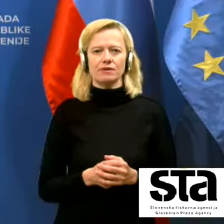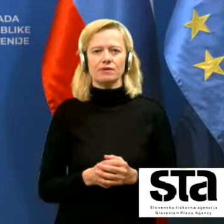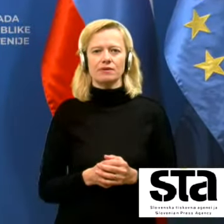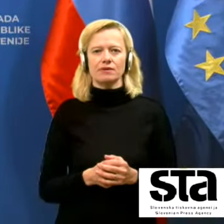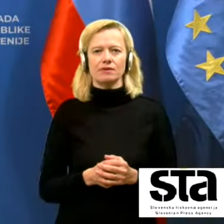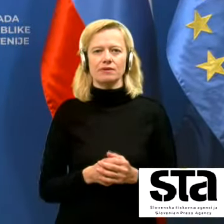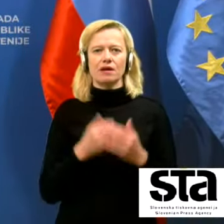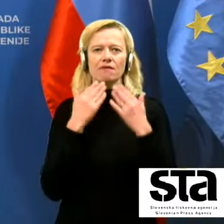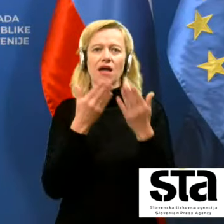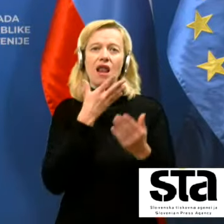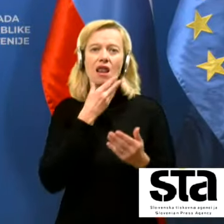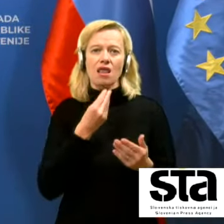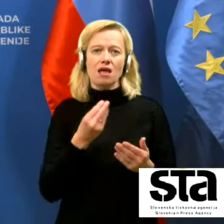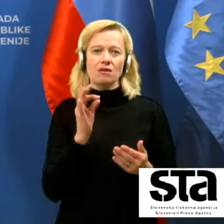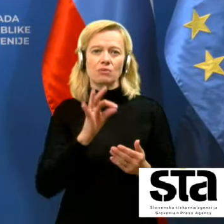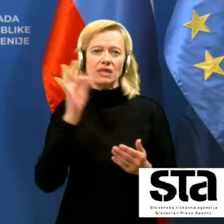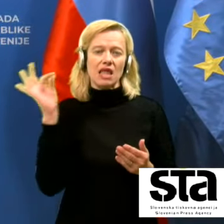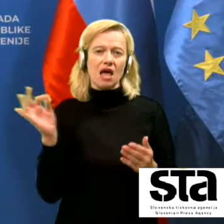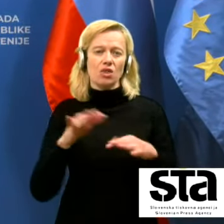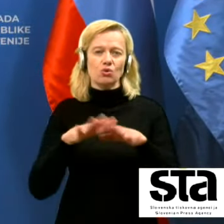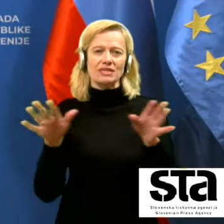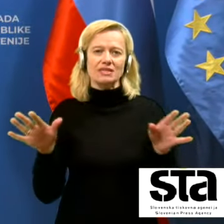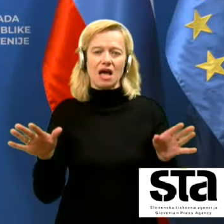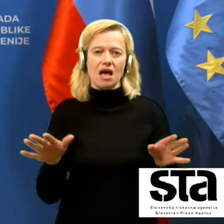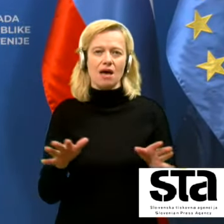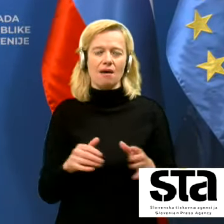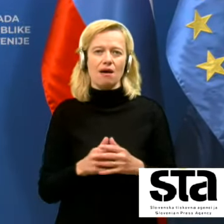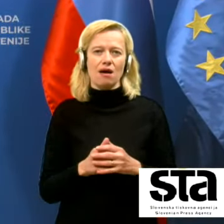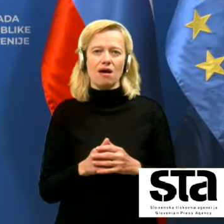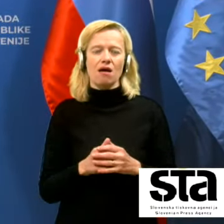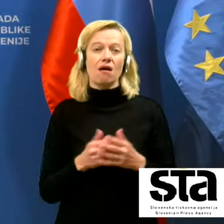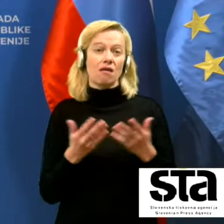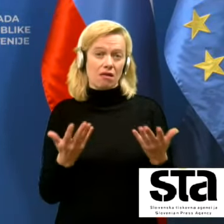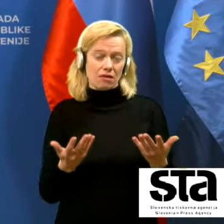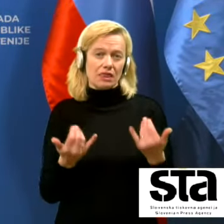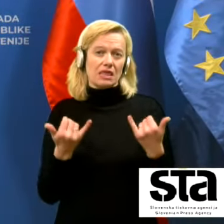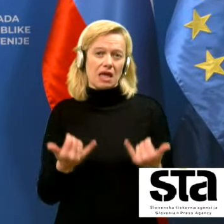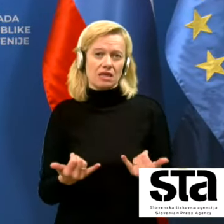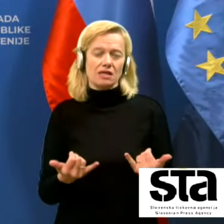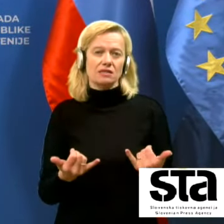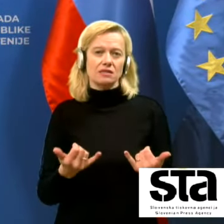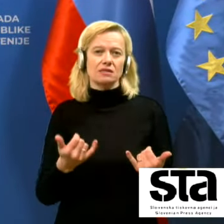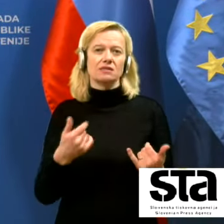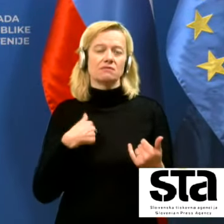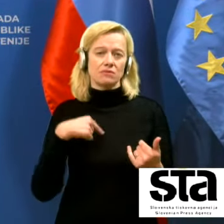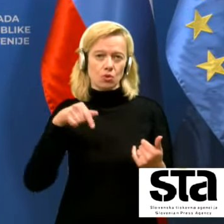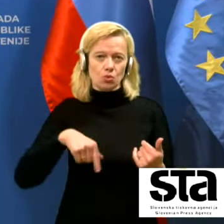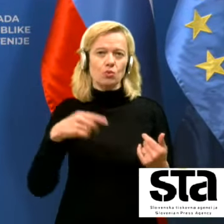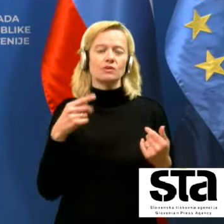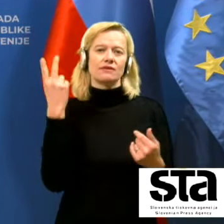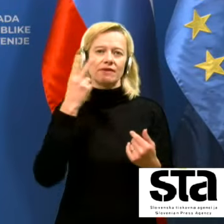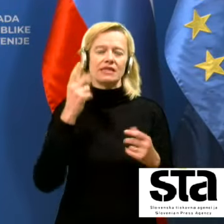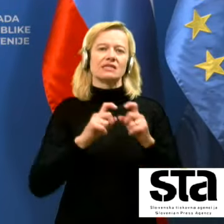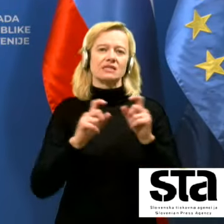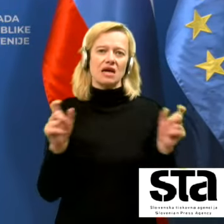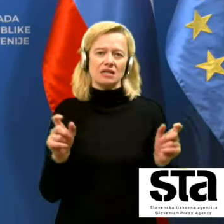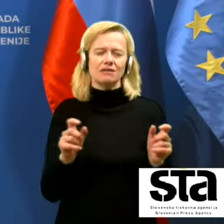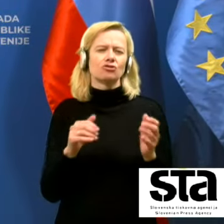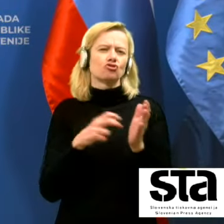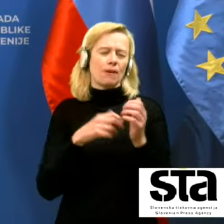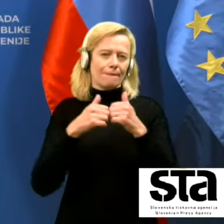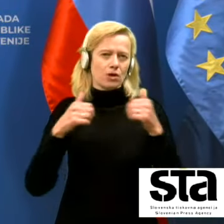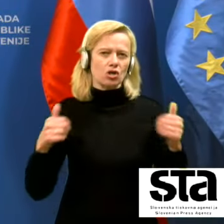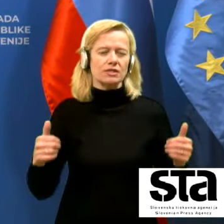Hvala lepa, dobro dan vsem. Torej sem danes sveda tukaj zaradi predvsem